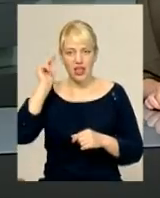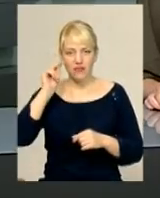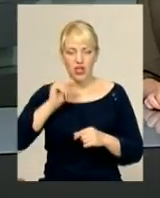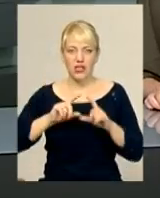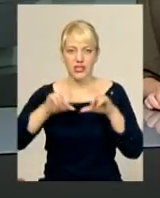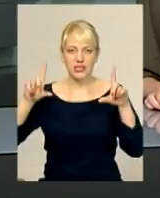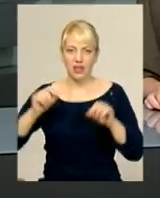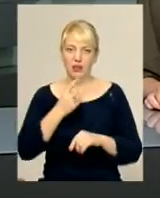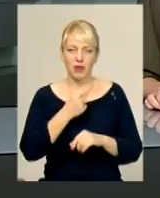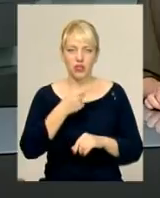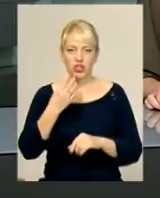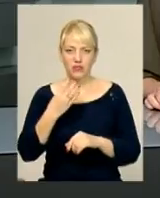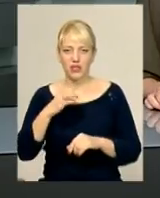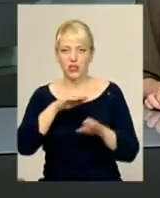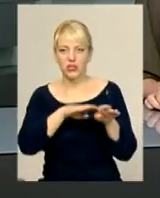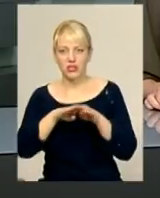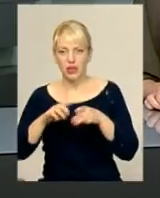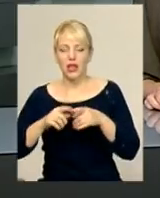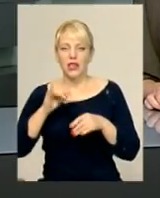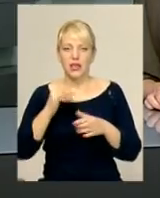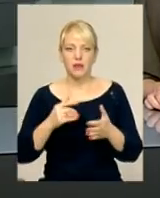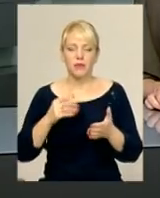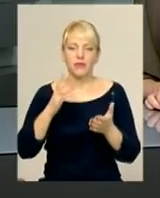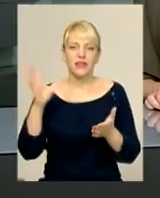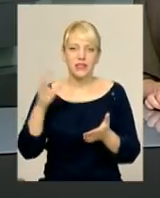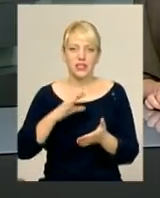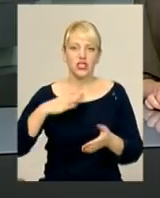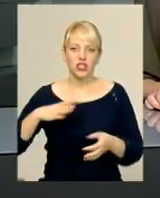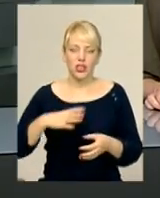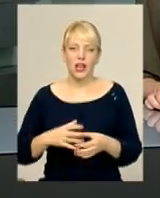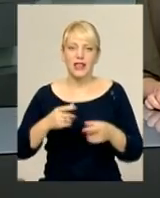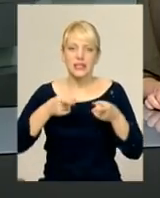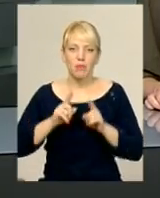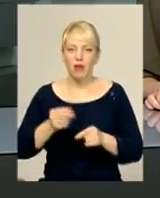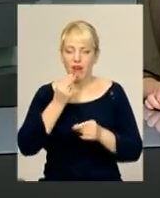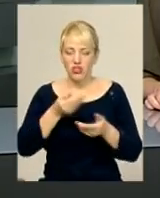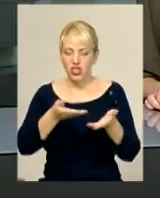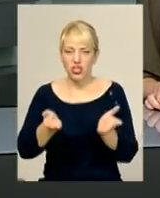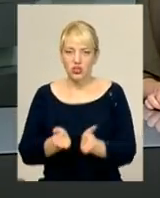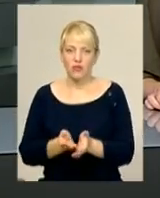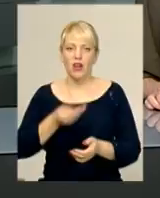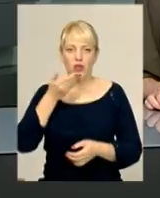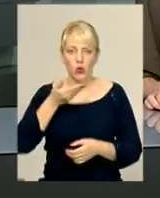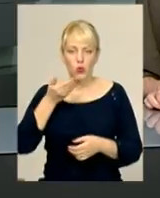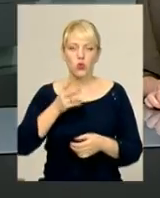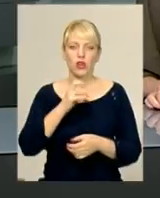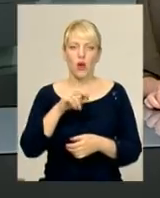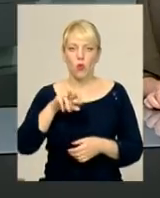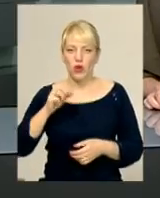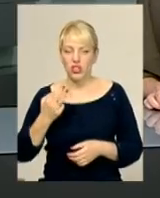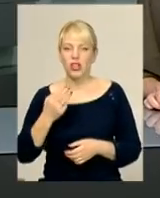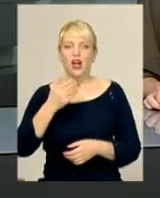акредитації. Окрім забав, на усіх присутніх чекає справжнє козацьке частування – юшка, куліш та узвар. Також